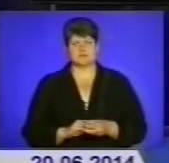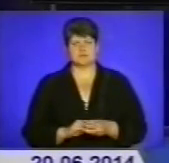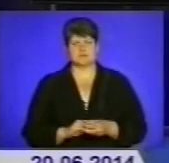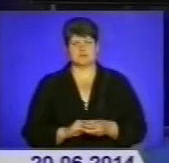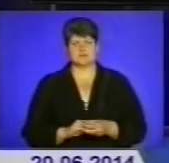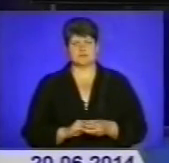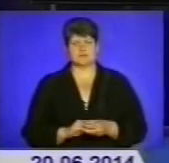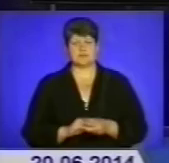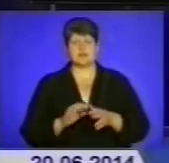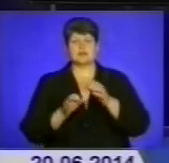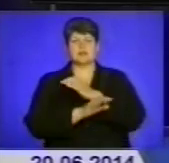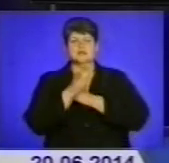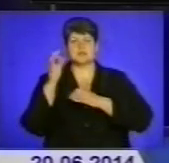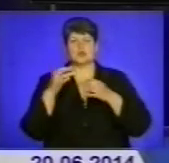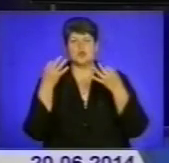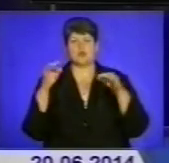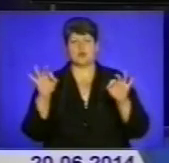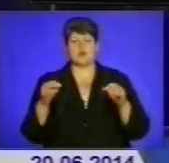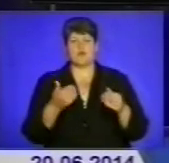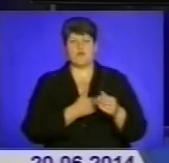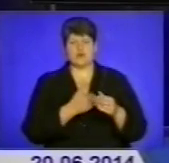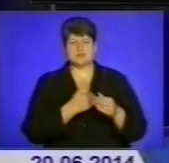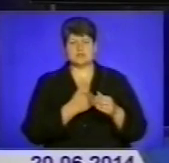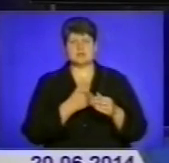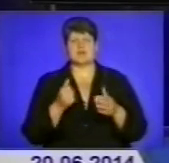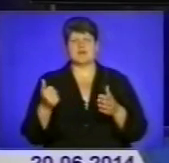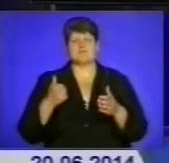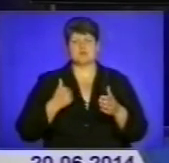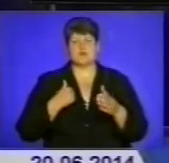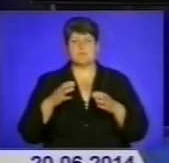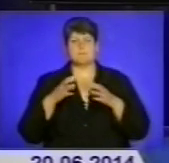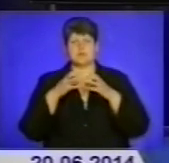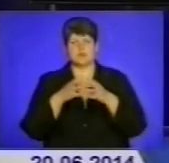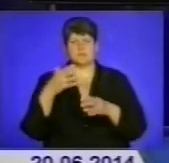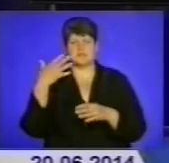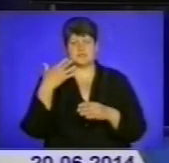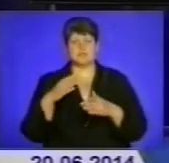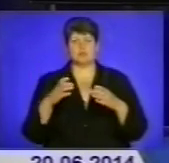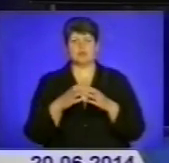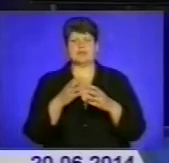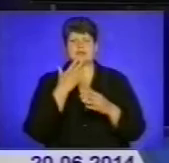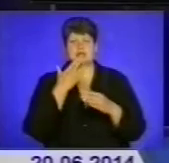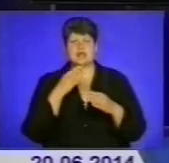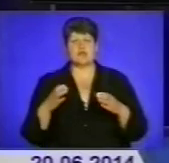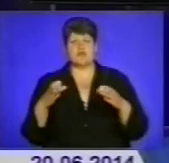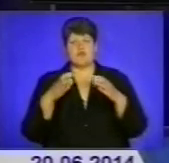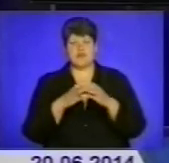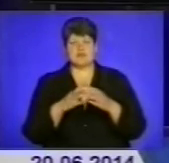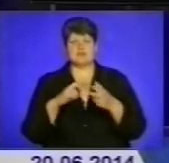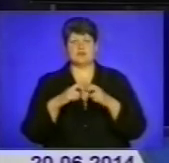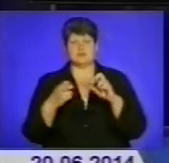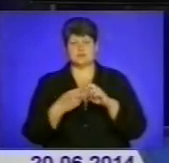На схід добровольцям військові батальйони оперативного призначення 50-го полку Національної гвардії однієї з військових частин Івано